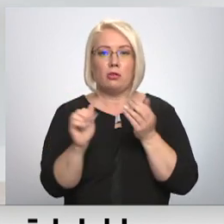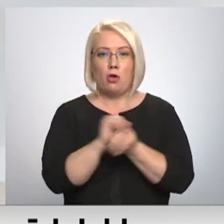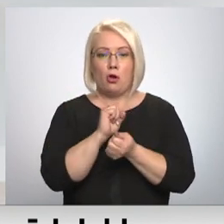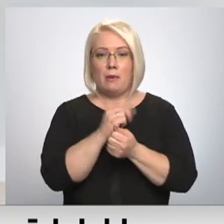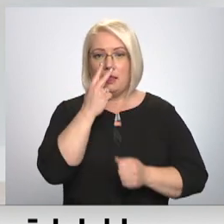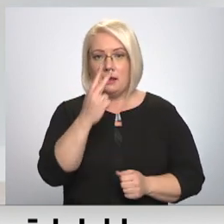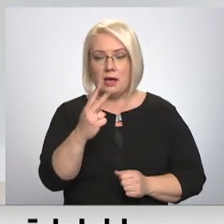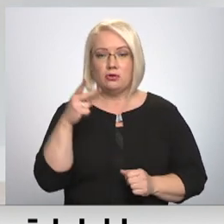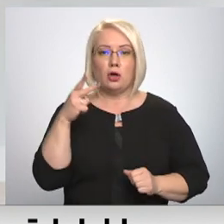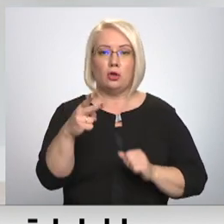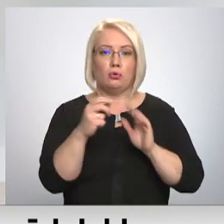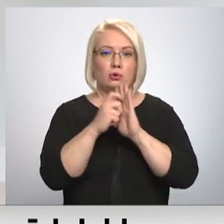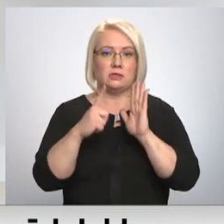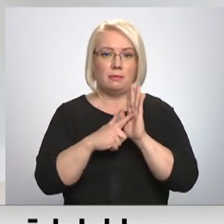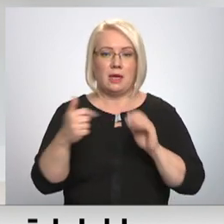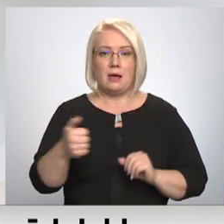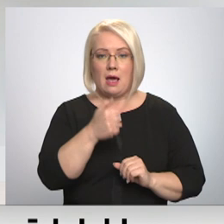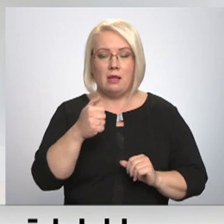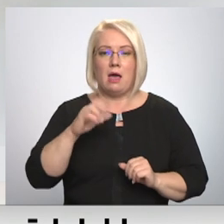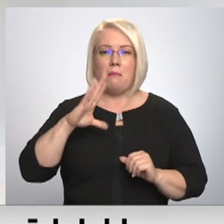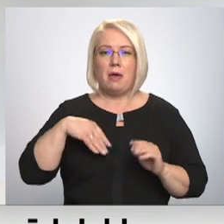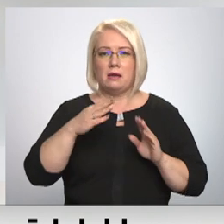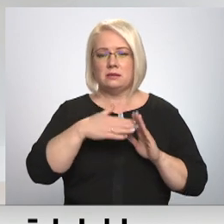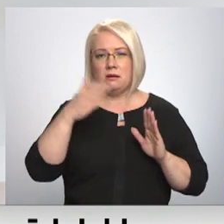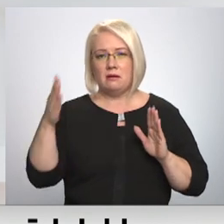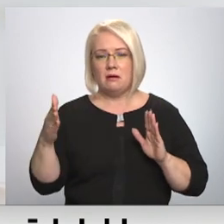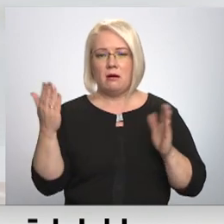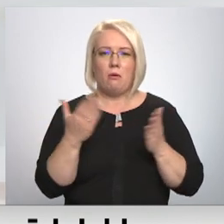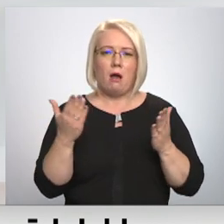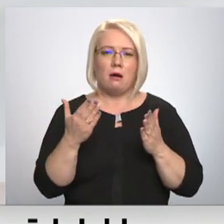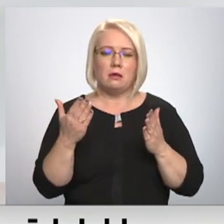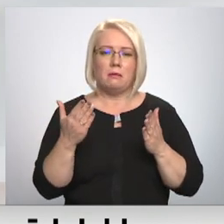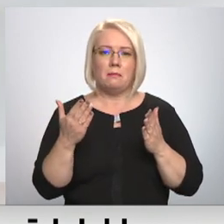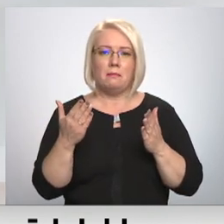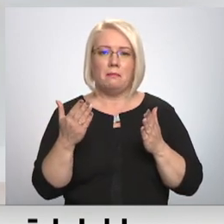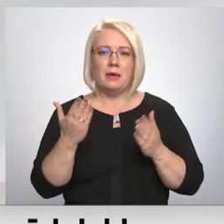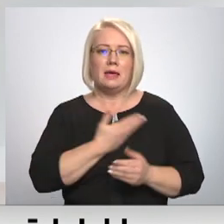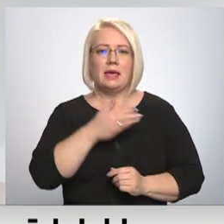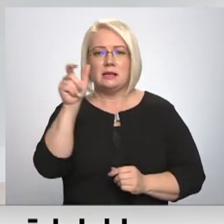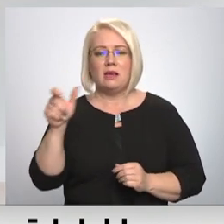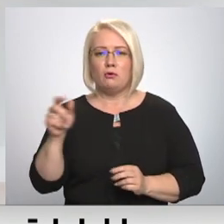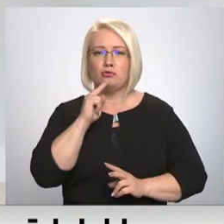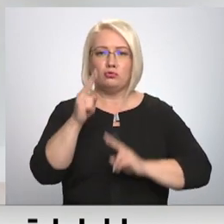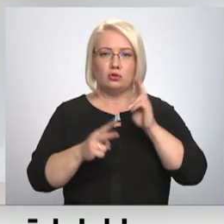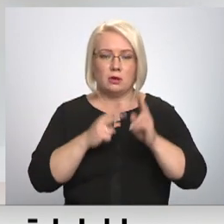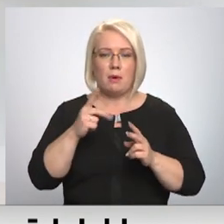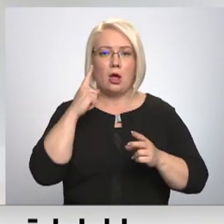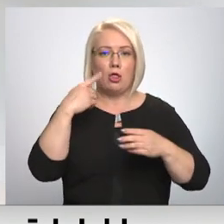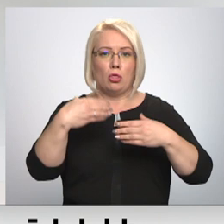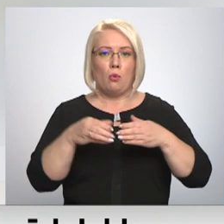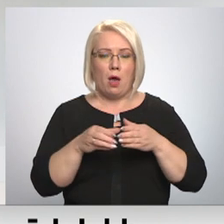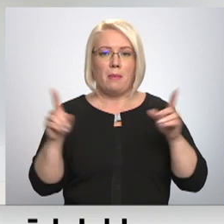2017. gadā pēc kaut kādām atkal jau, visticamāk šo te iedzīvotāju sūdzībā, dome